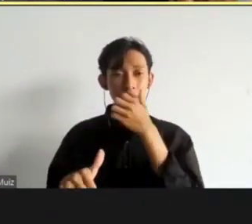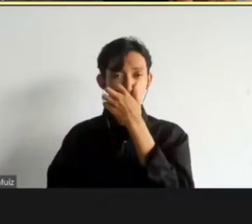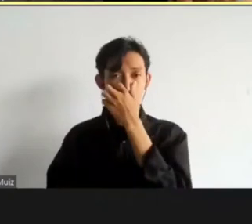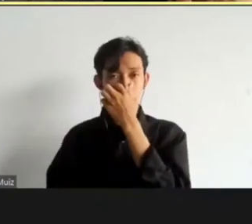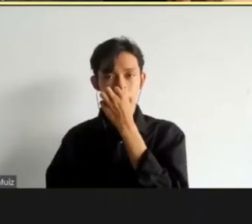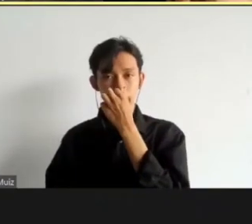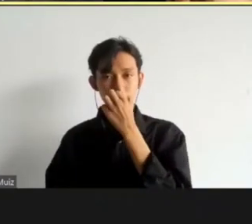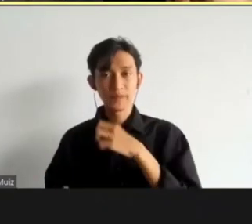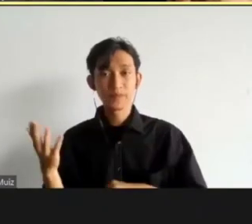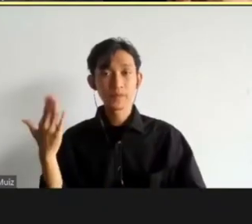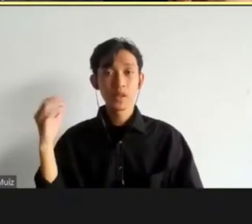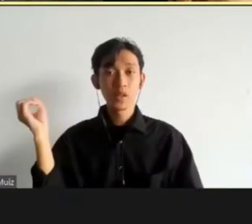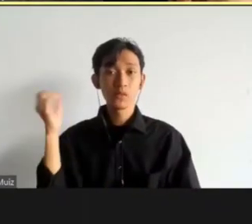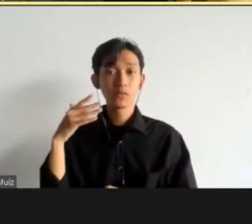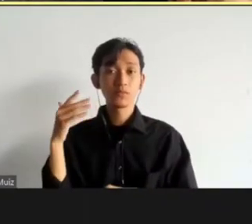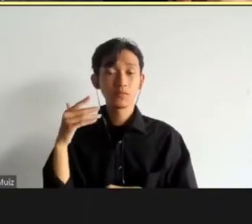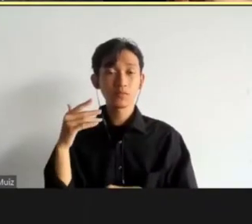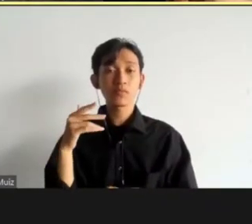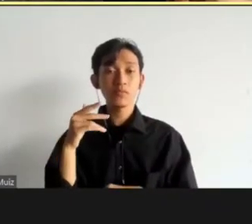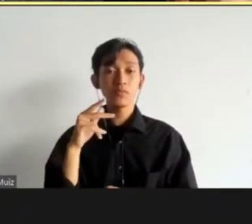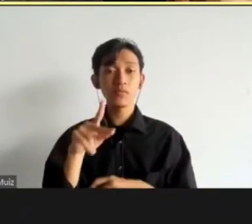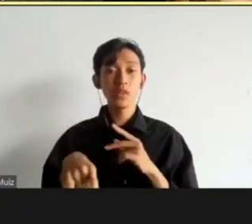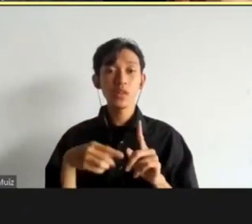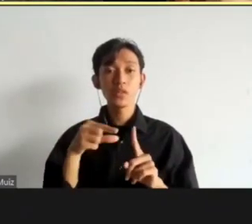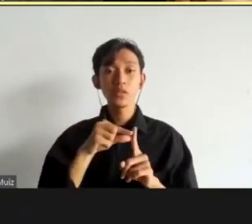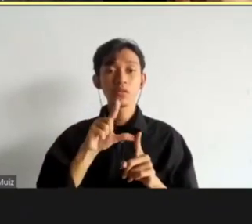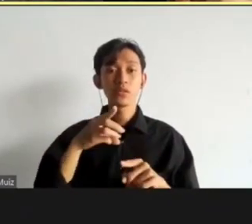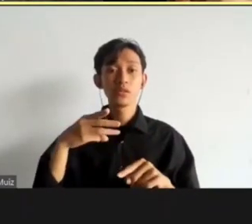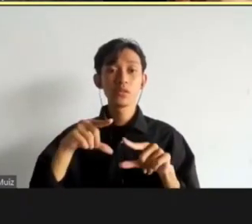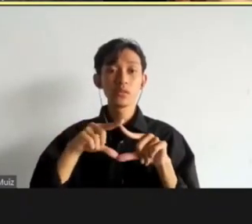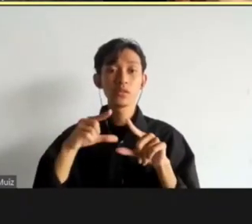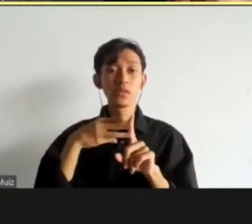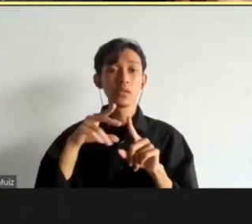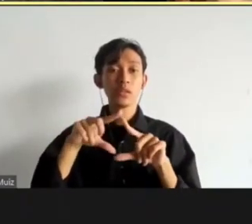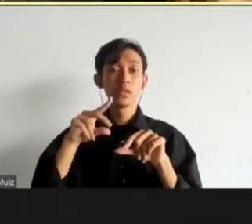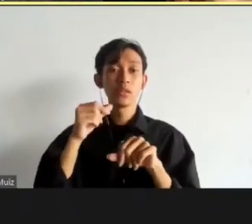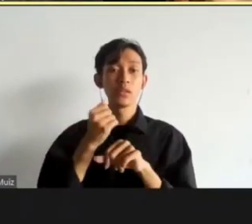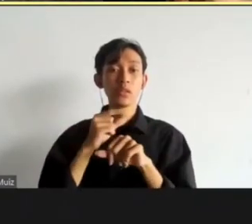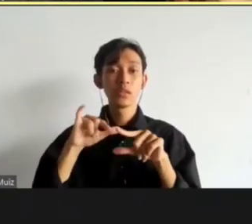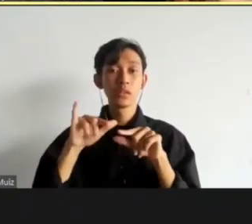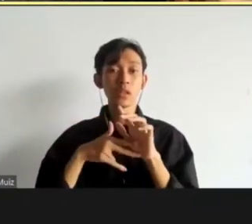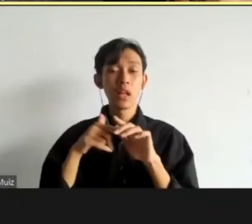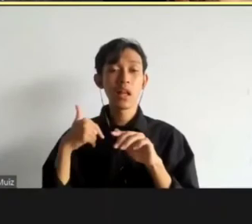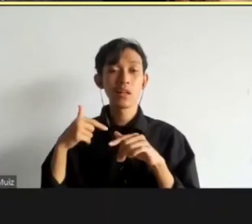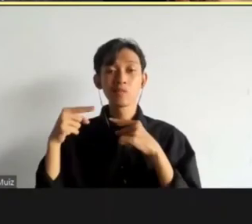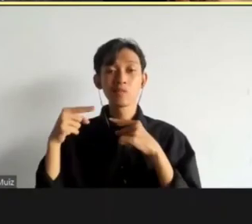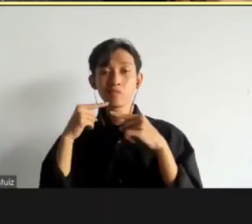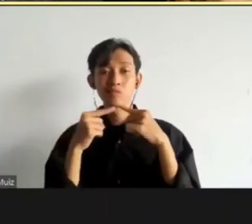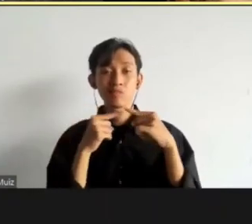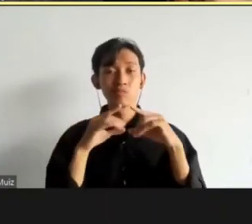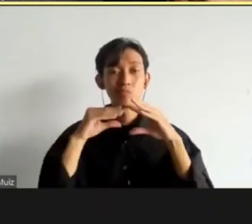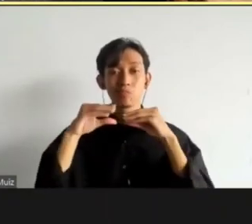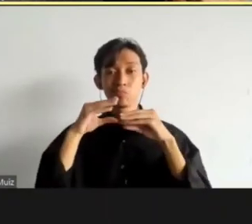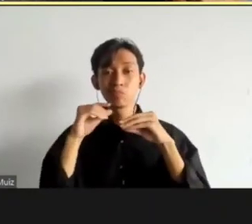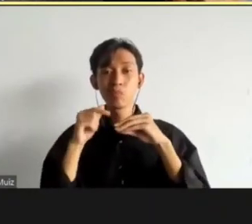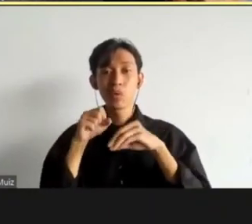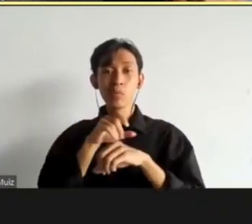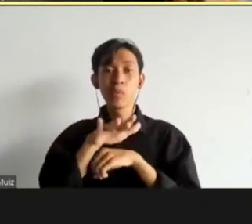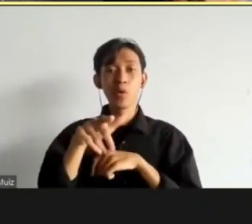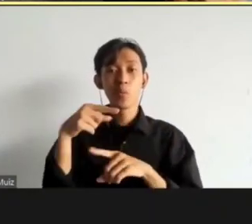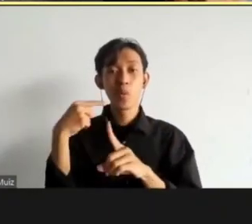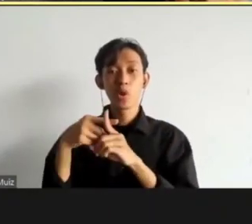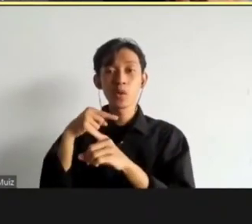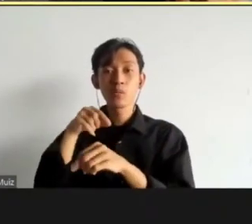Tadi juga sudah disampaikan bahwa plea bargain itu ada dialektikanya gitu ya, ada dampak positif dan ada dampak